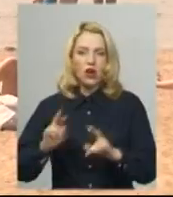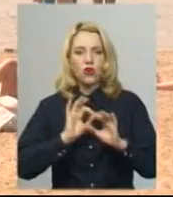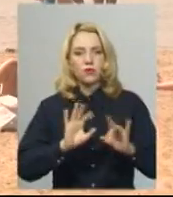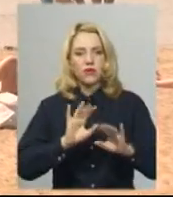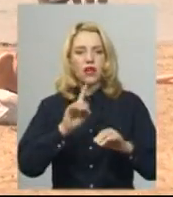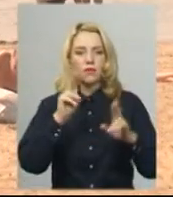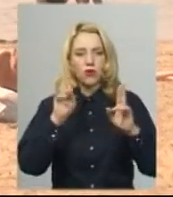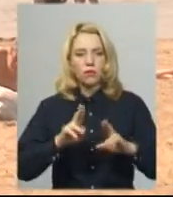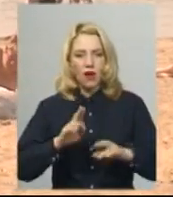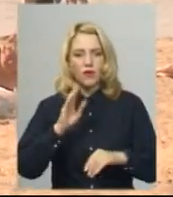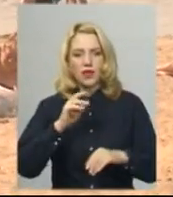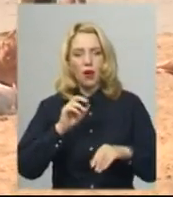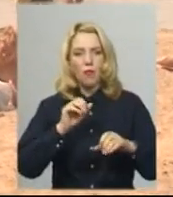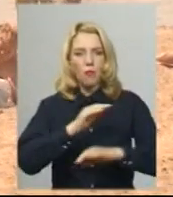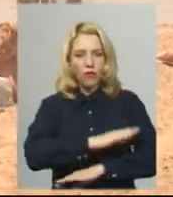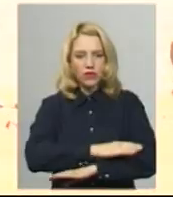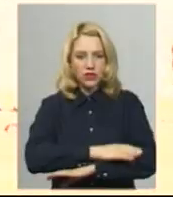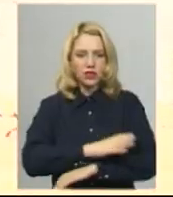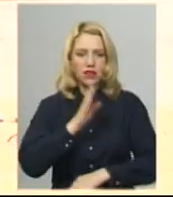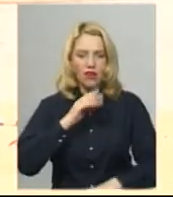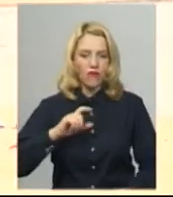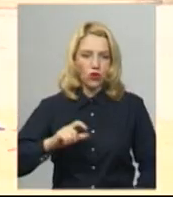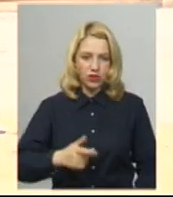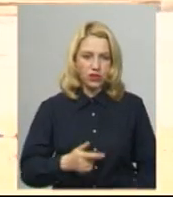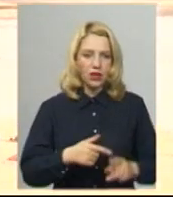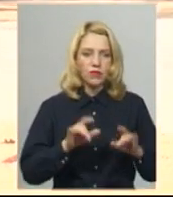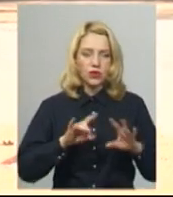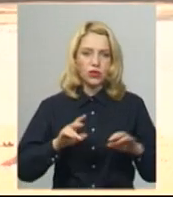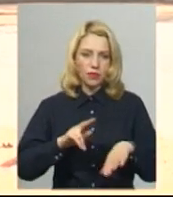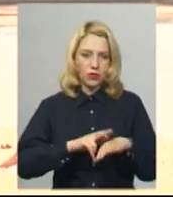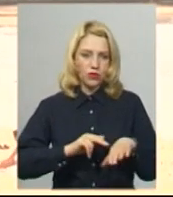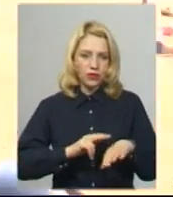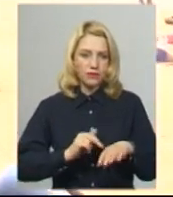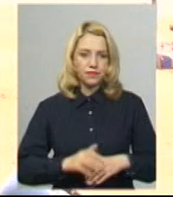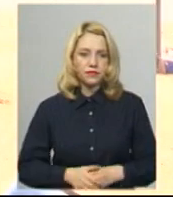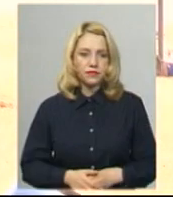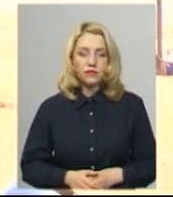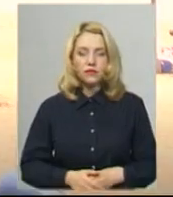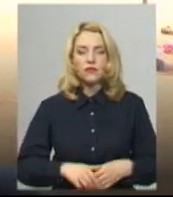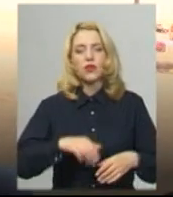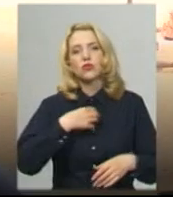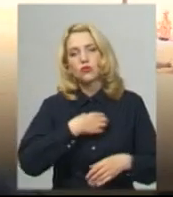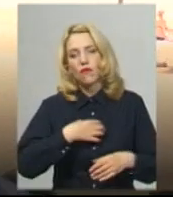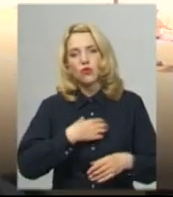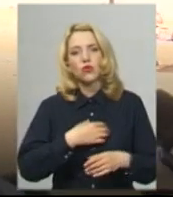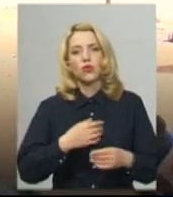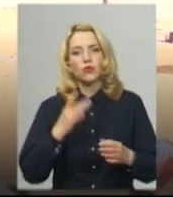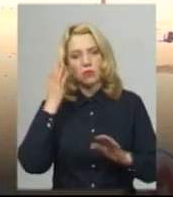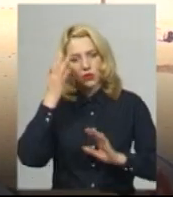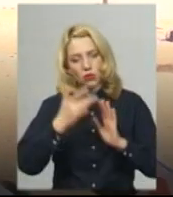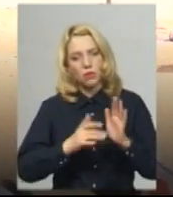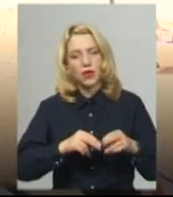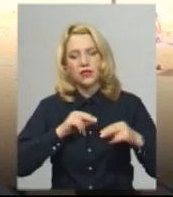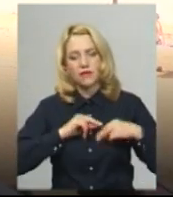воді, каже провідний фахівець Головного управління ДСНС України в Хмельницькій області Катерина Тимошенко. Основною метою працівників